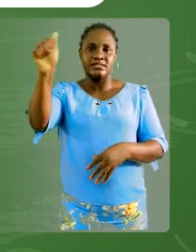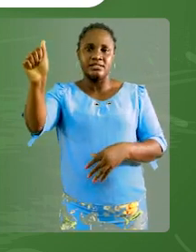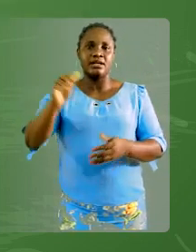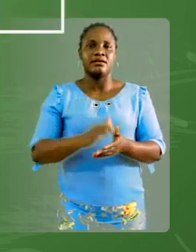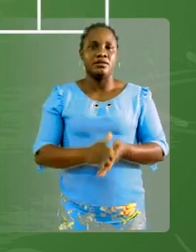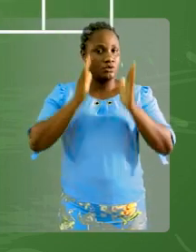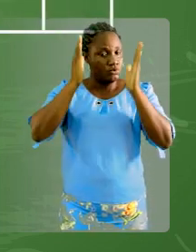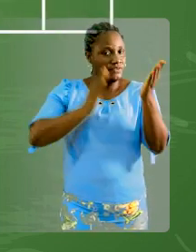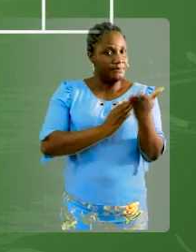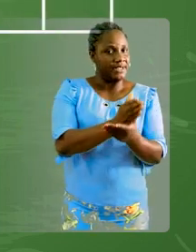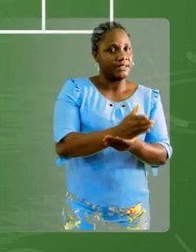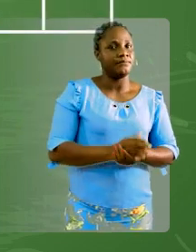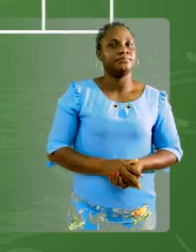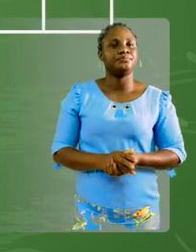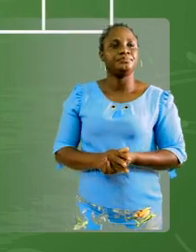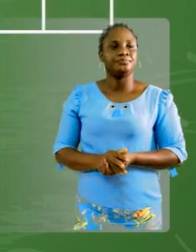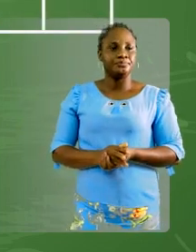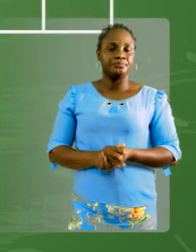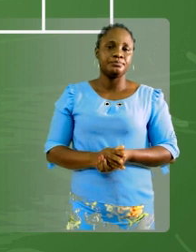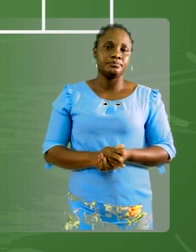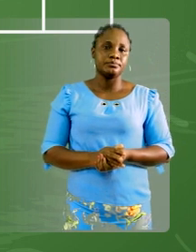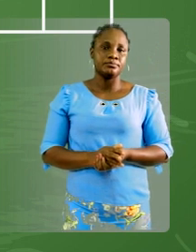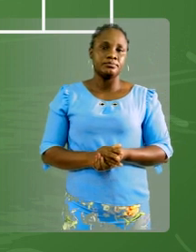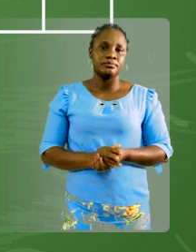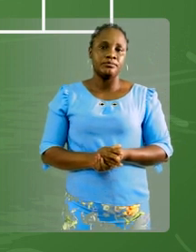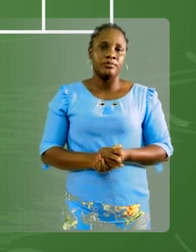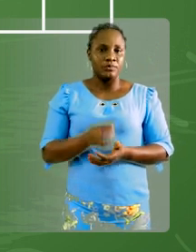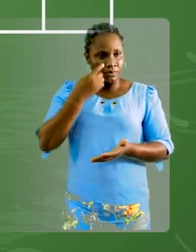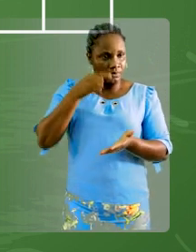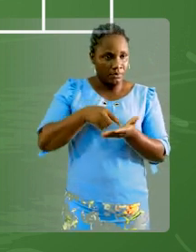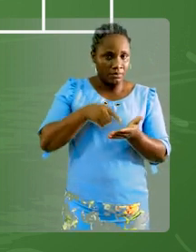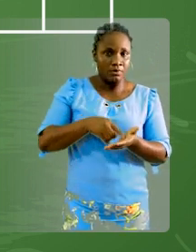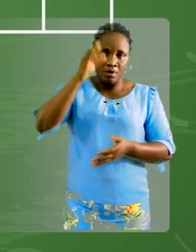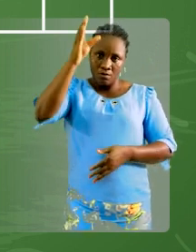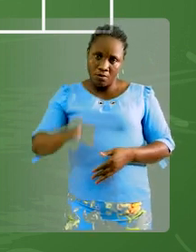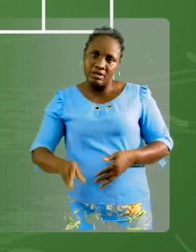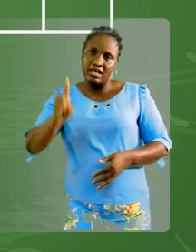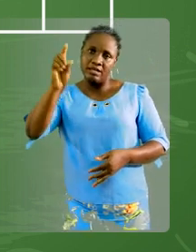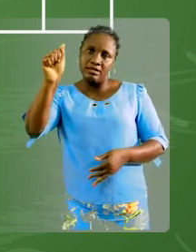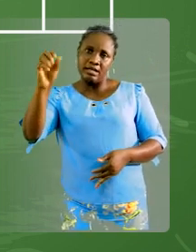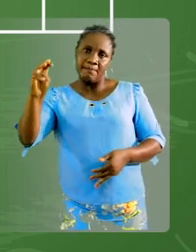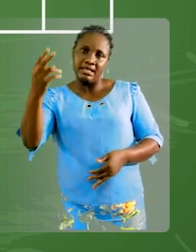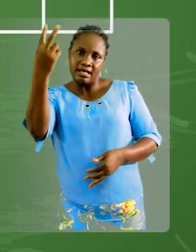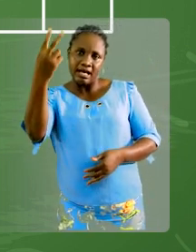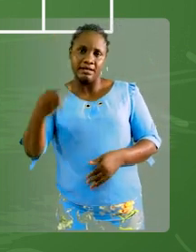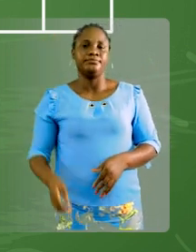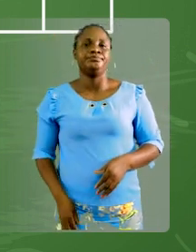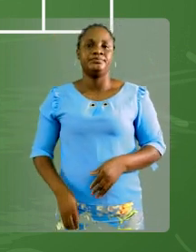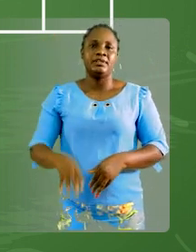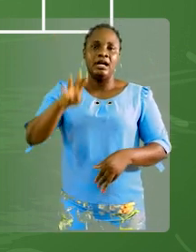Vous suivez avec moi. On va repérer la colonne des décamètres carrés. On a 43.